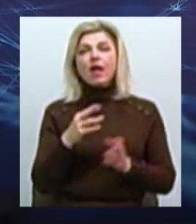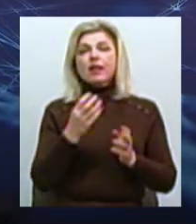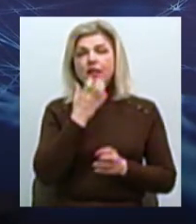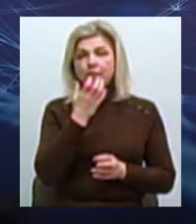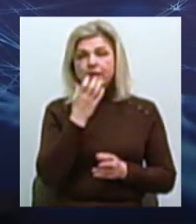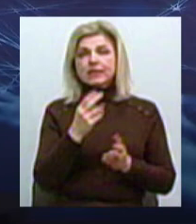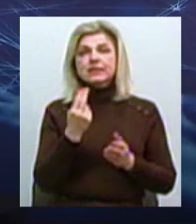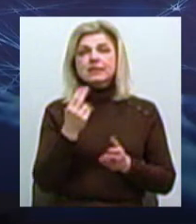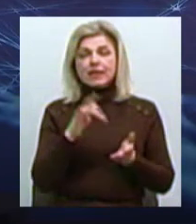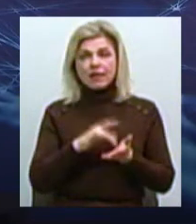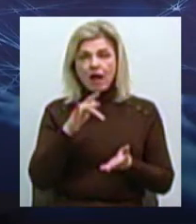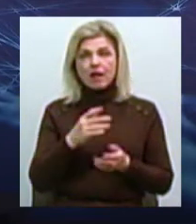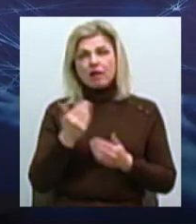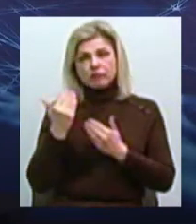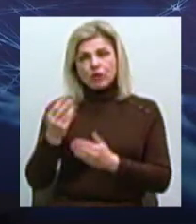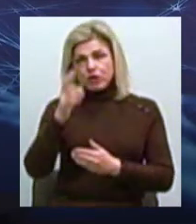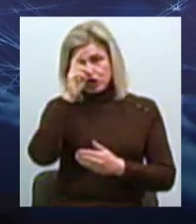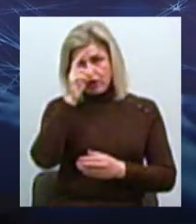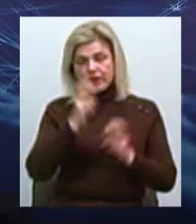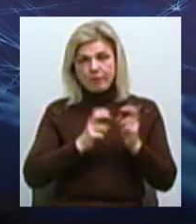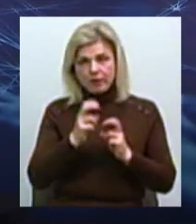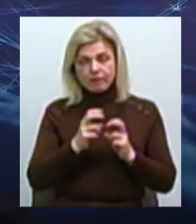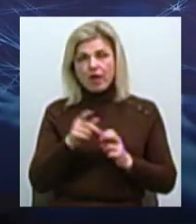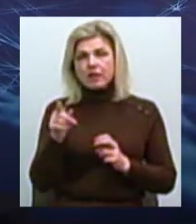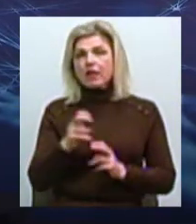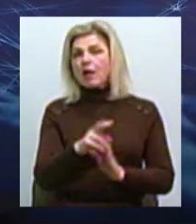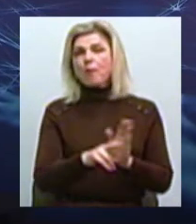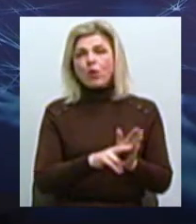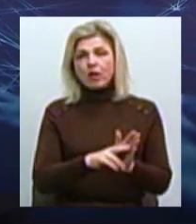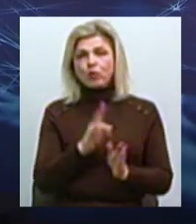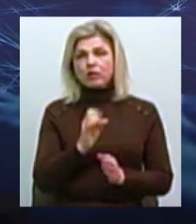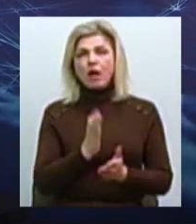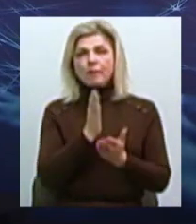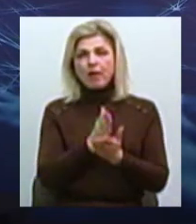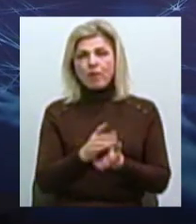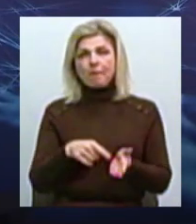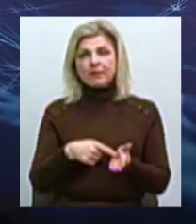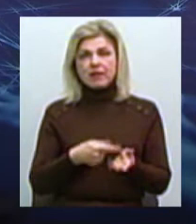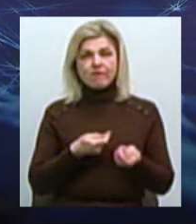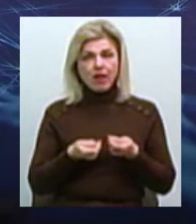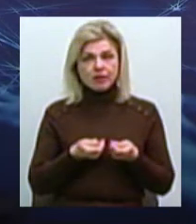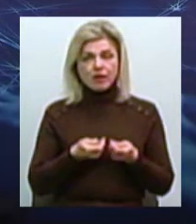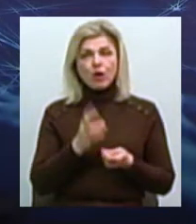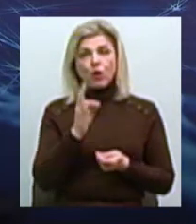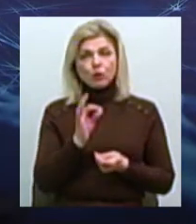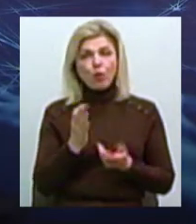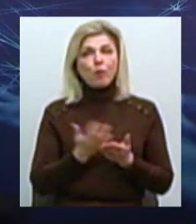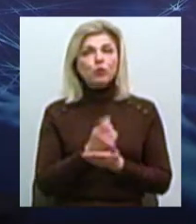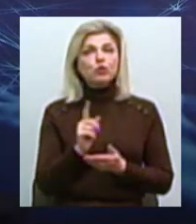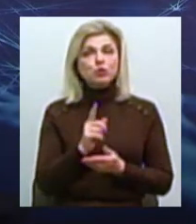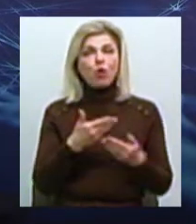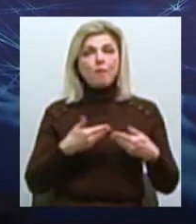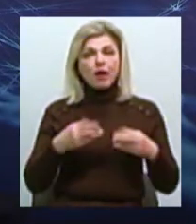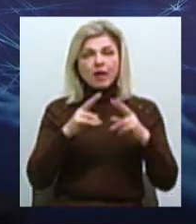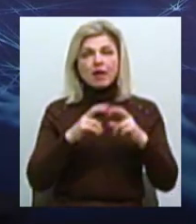воно є державним підприємством і сьогодні воно не підпорядковано напряму місцевій владі Але, виходячи з того, що ми розглядаємо